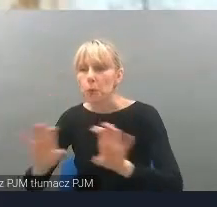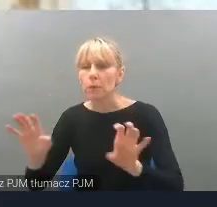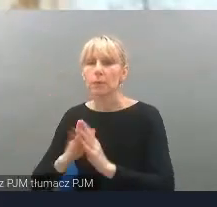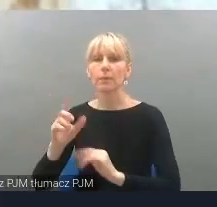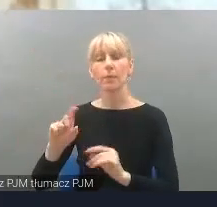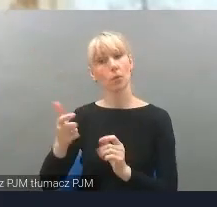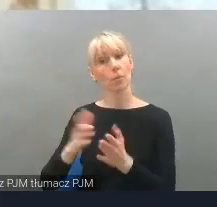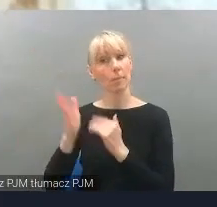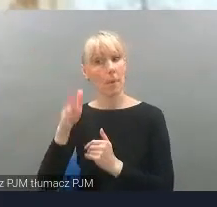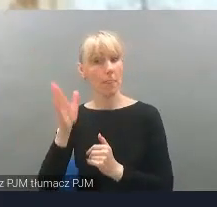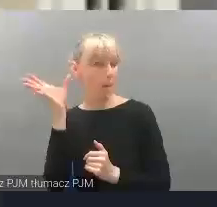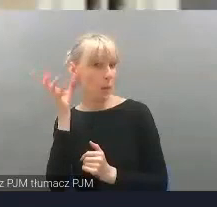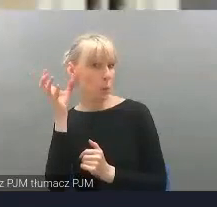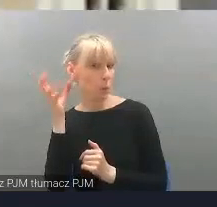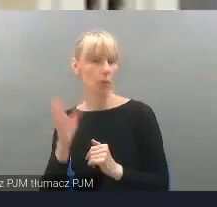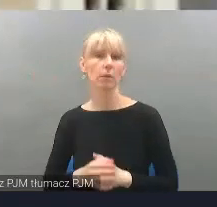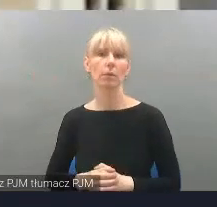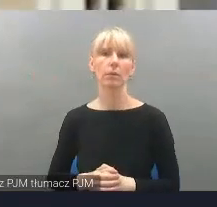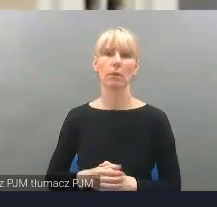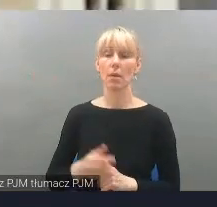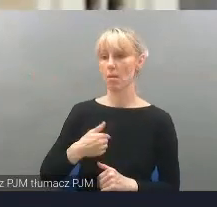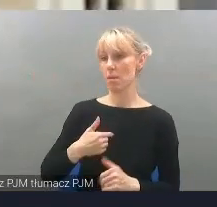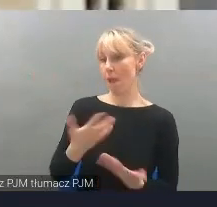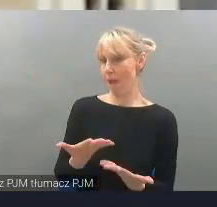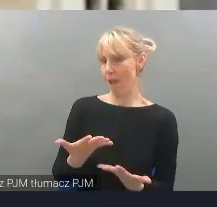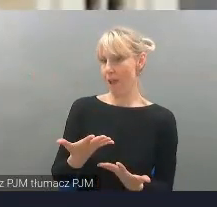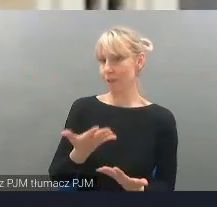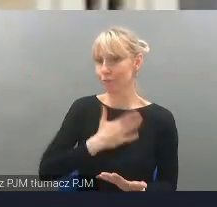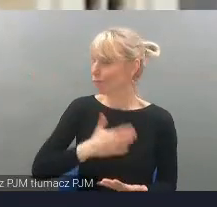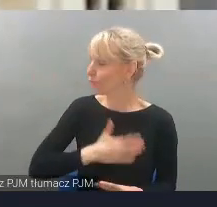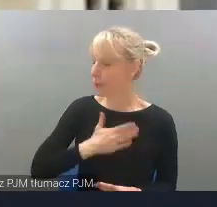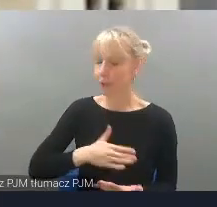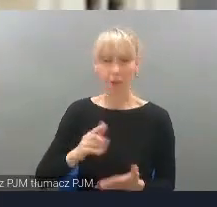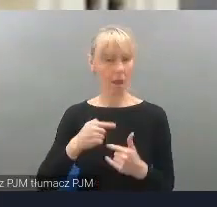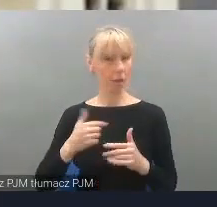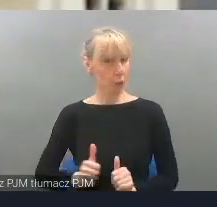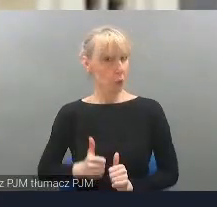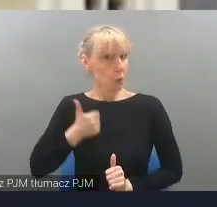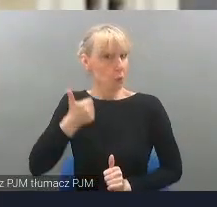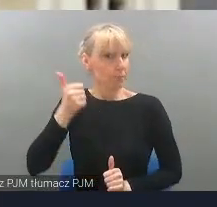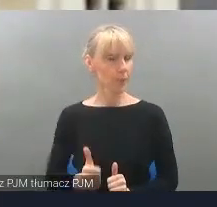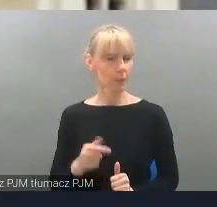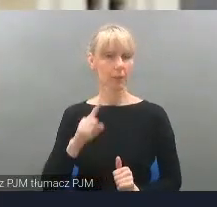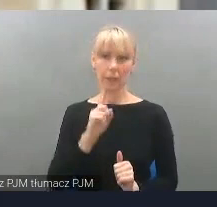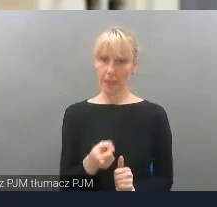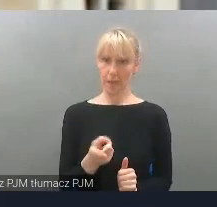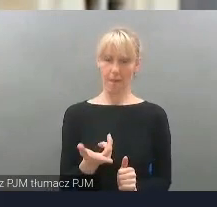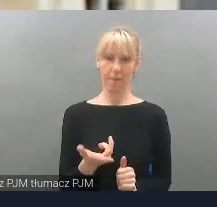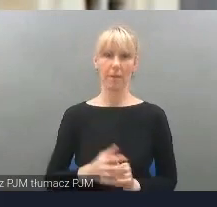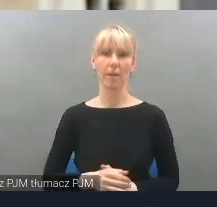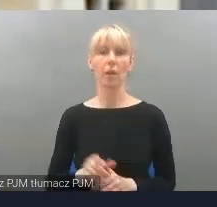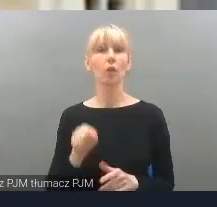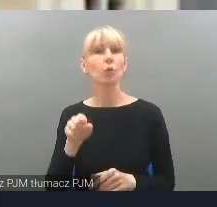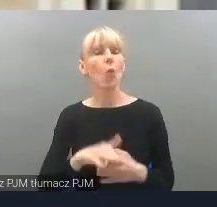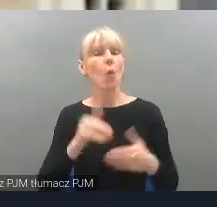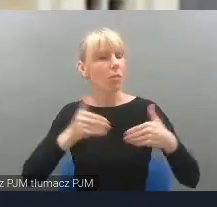zaraz słuchać, to, co będą oglądać. Ja jestem z tego bardzo dumny. Bardzo się cieszę z tego, że nasz teatr się tak nad tą dostępnością intensywnie